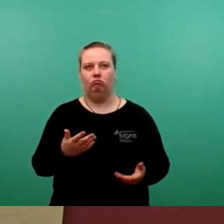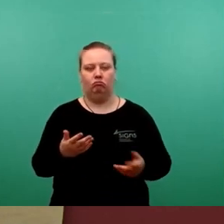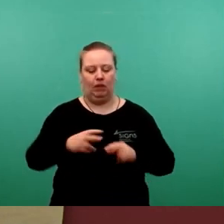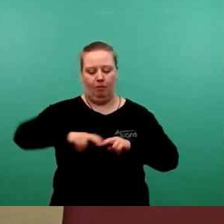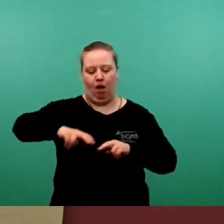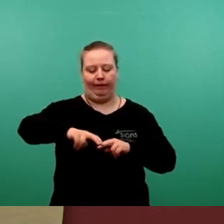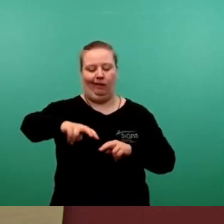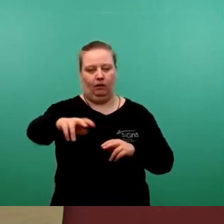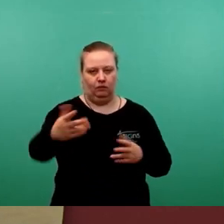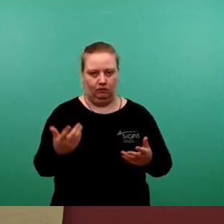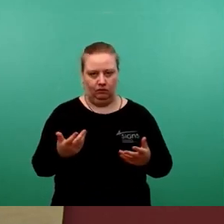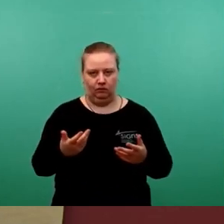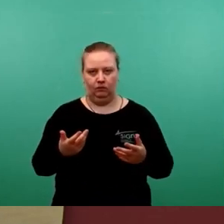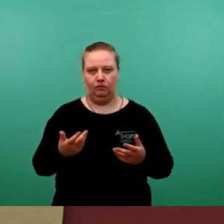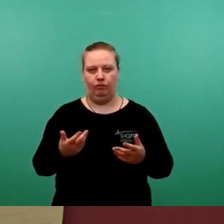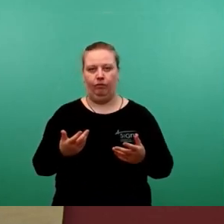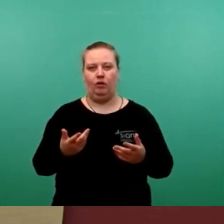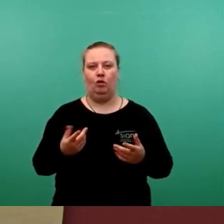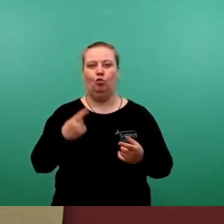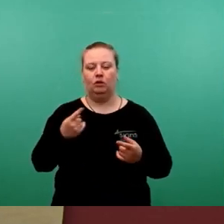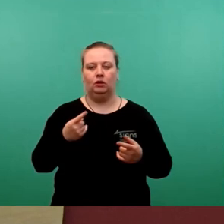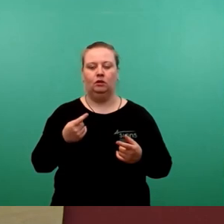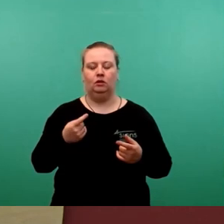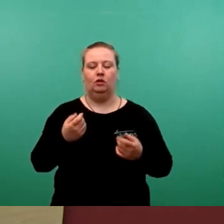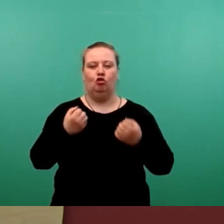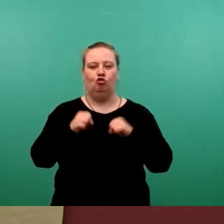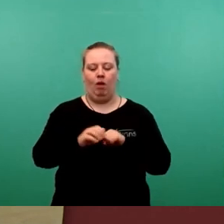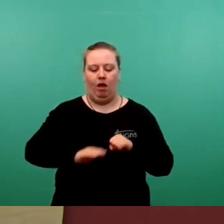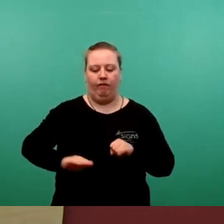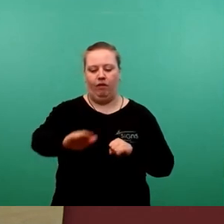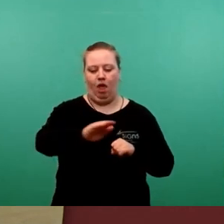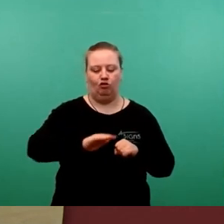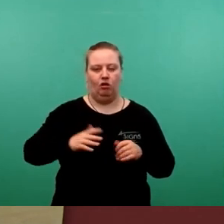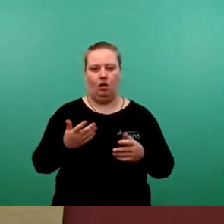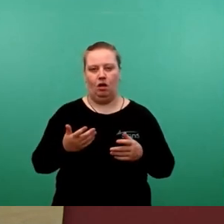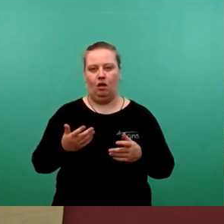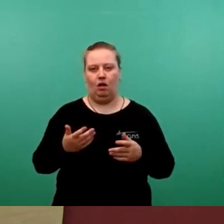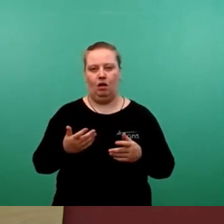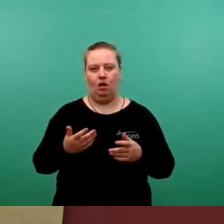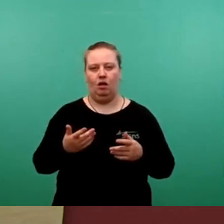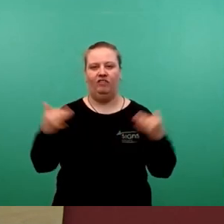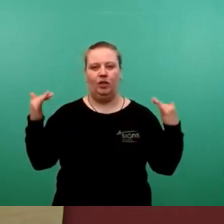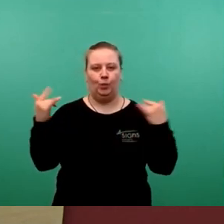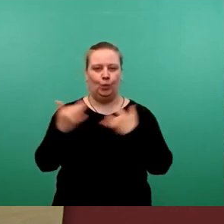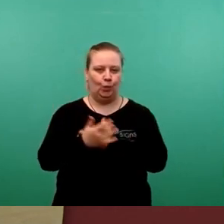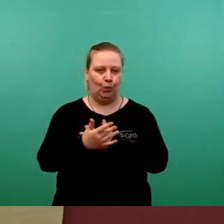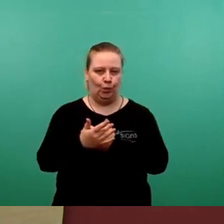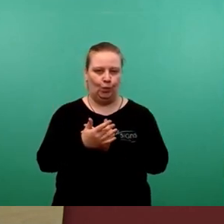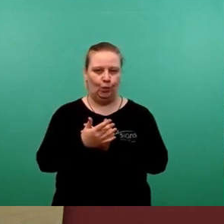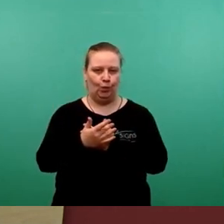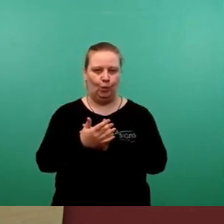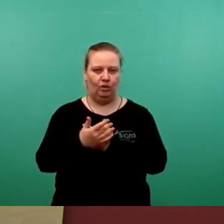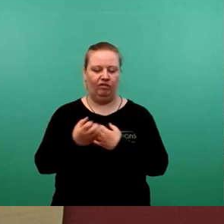sind. Und diese Sperrfläche soll mit einer Begrünung in Form von